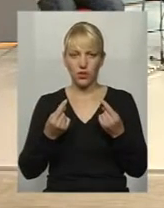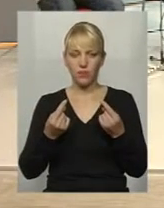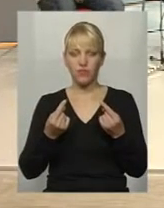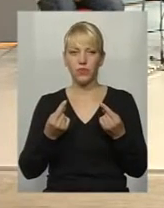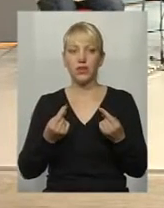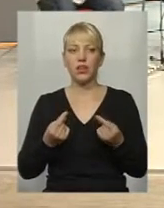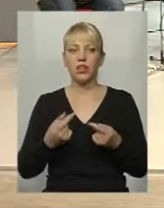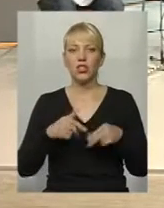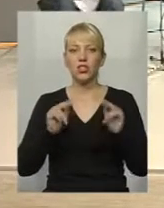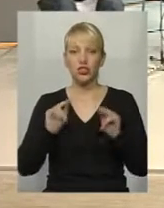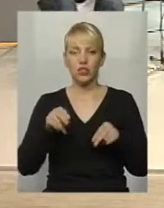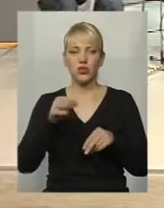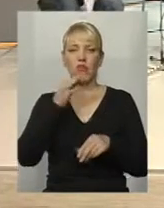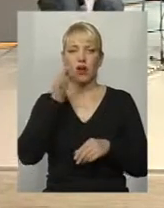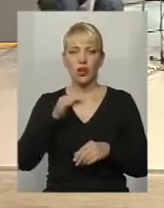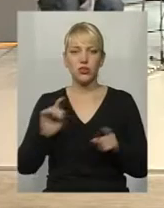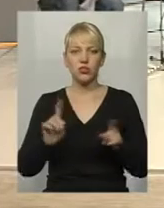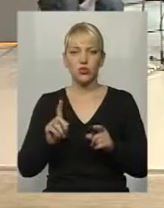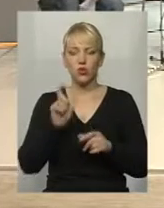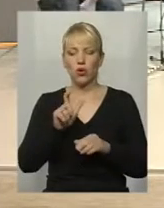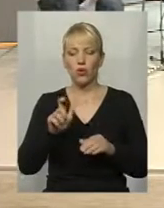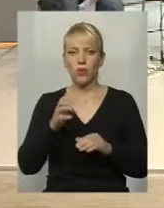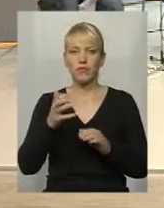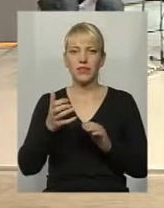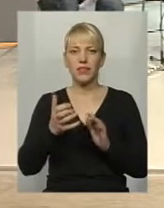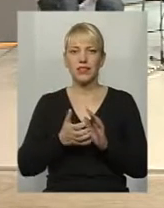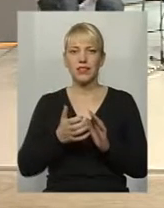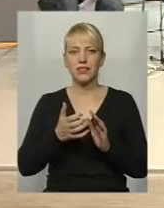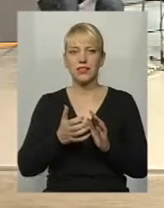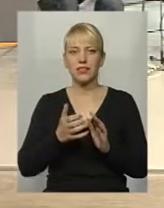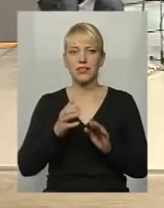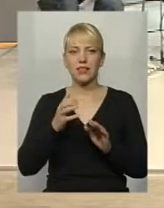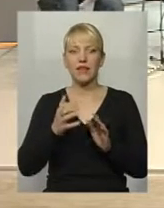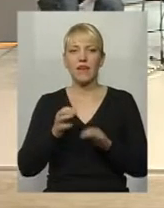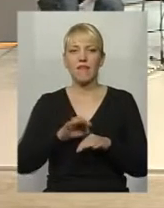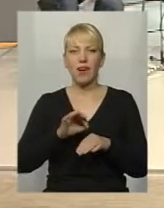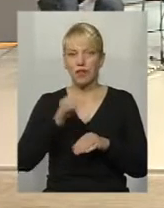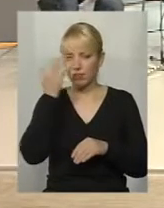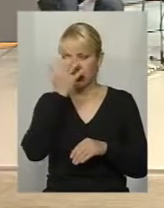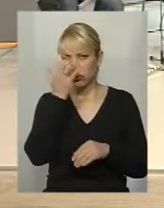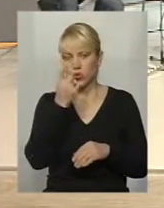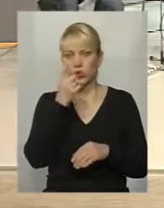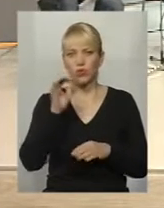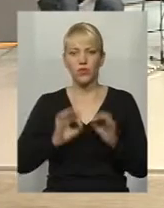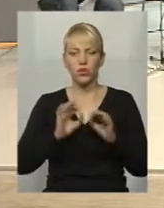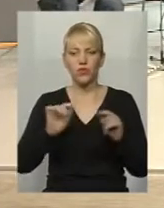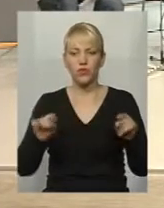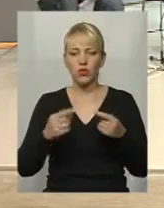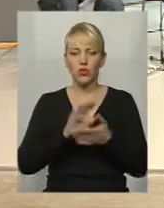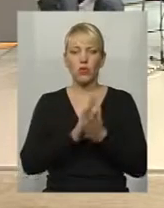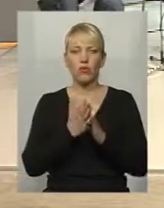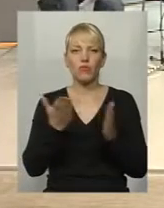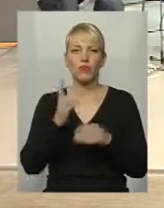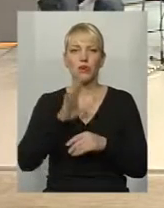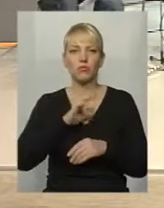Чесно кажучи, людям з владами зору, мабуть, 100% відтворити умови, в яким би їм було